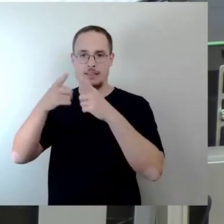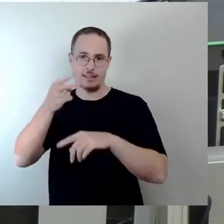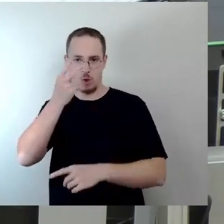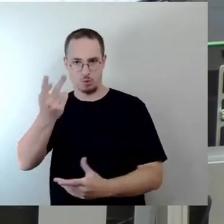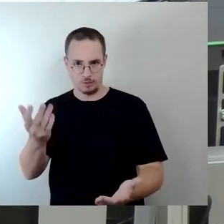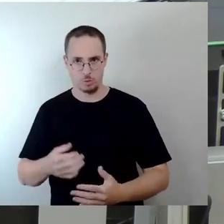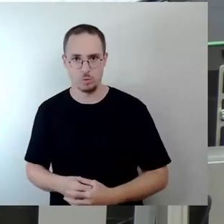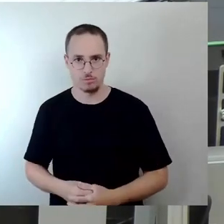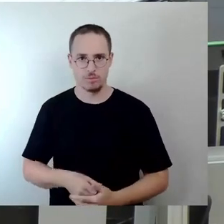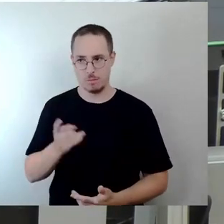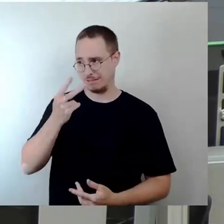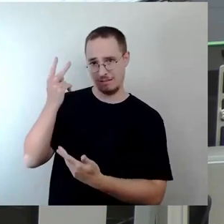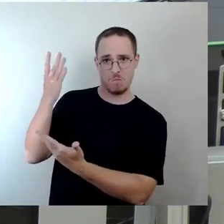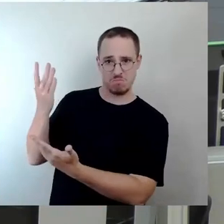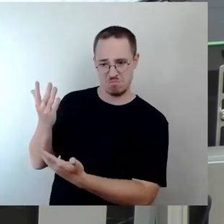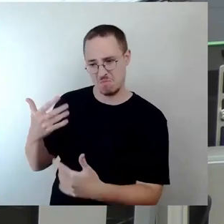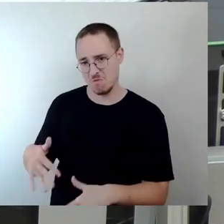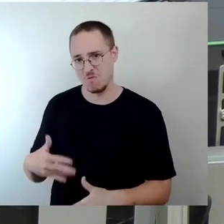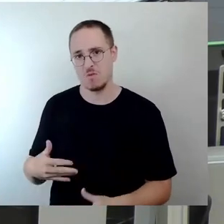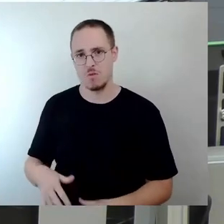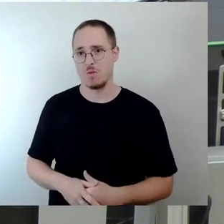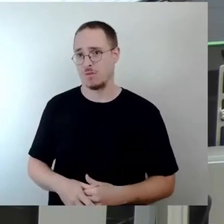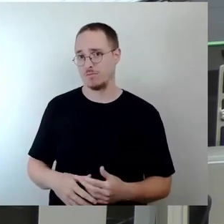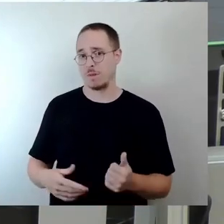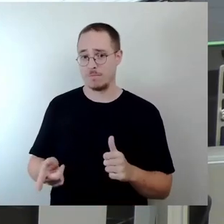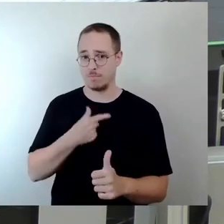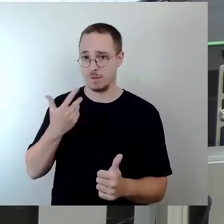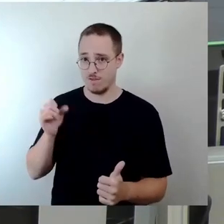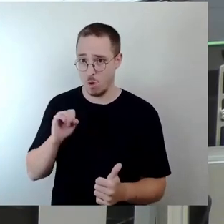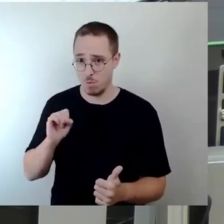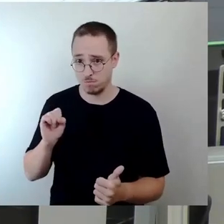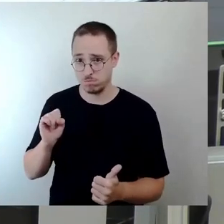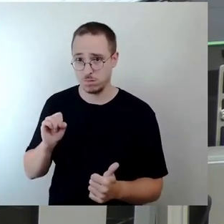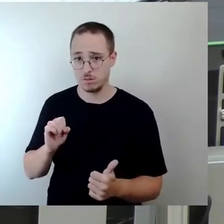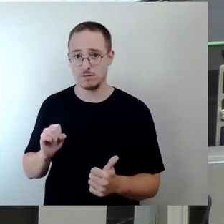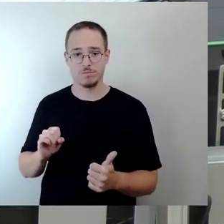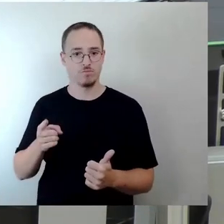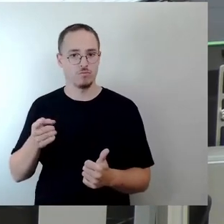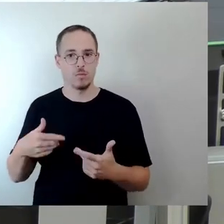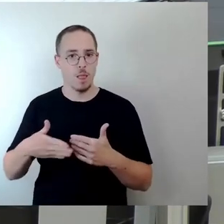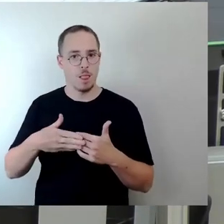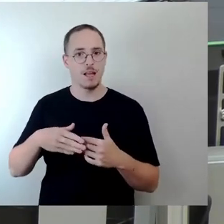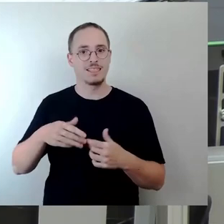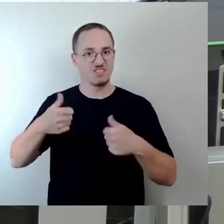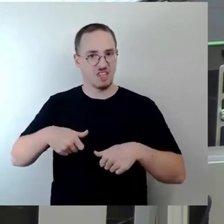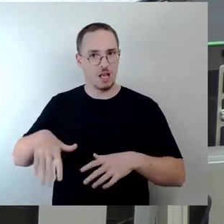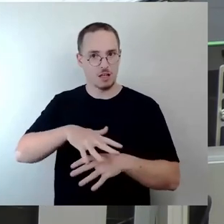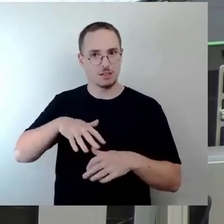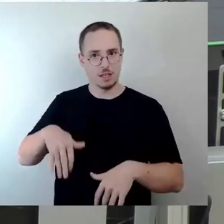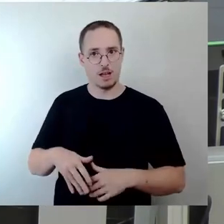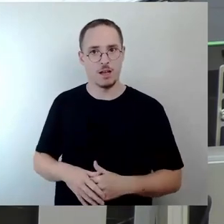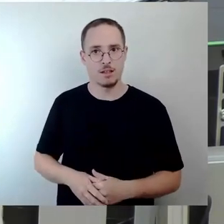geschlagen hat. Und es ist einmal der Standort direkt am Zwinger und es ist die Frage, ob und wie es sich dort